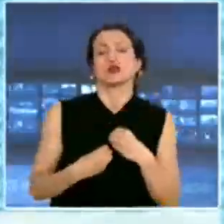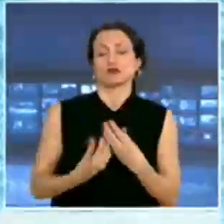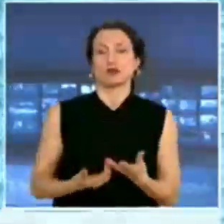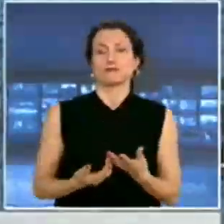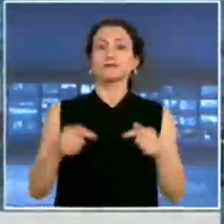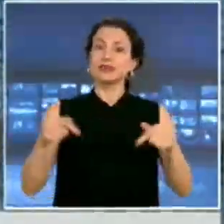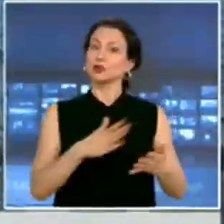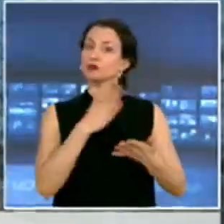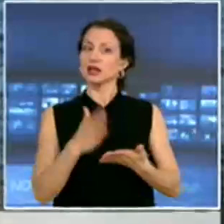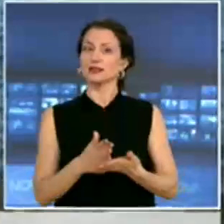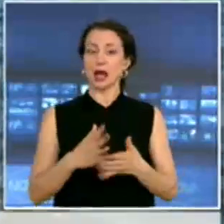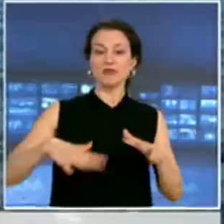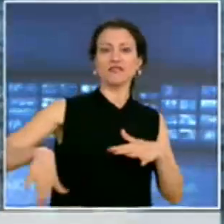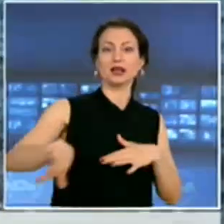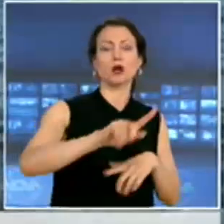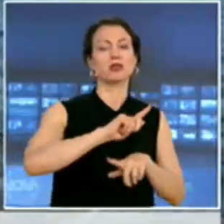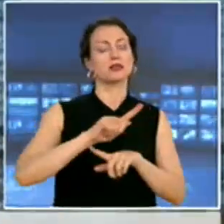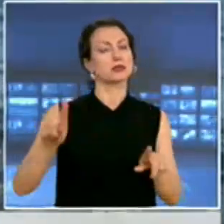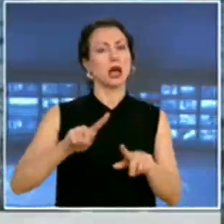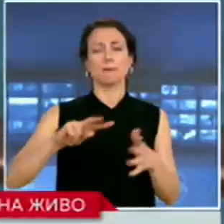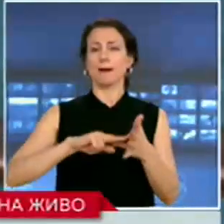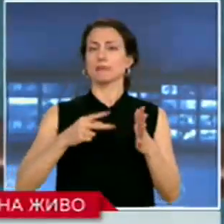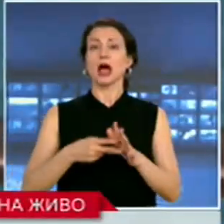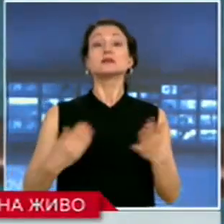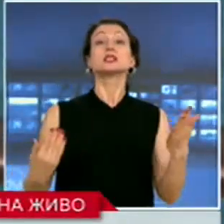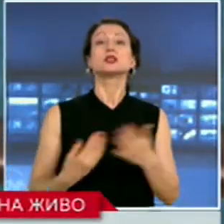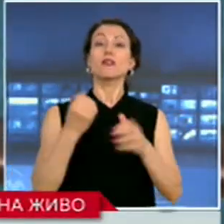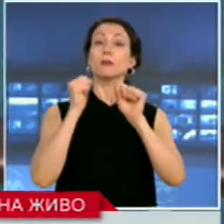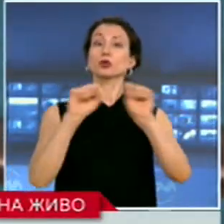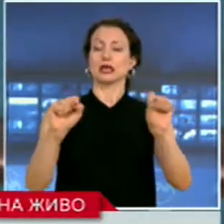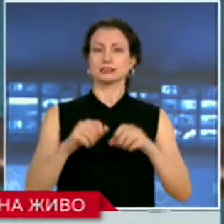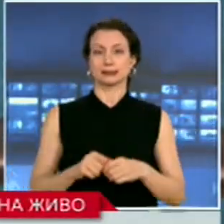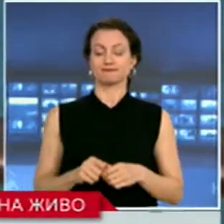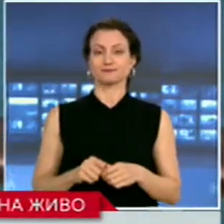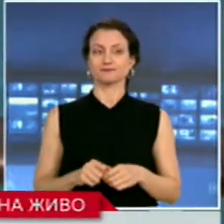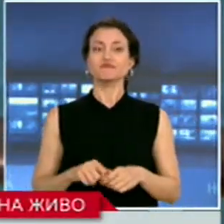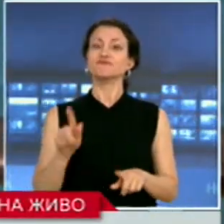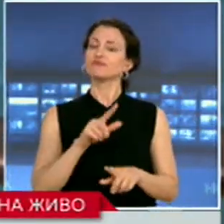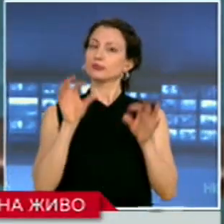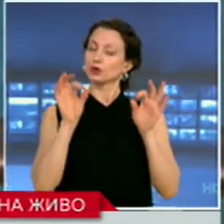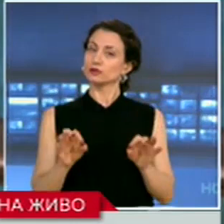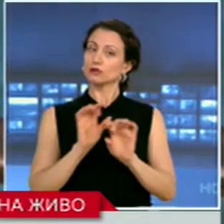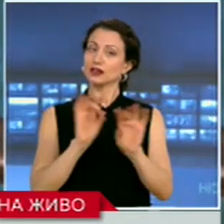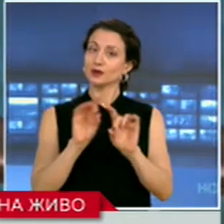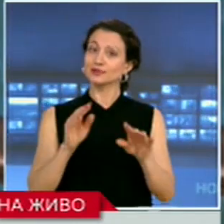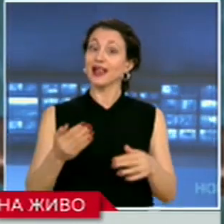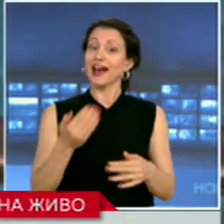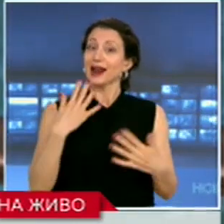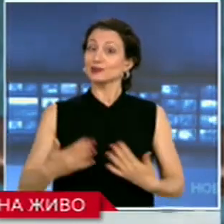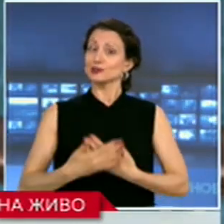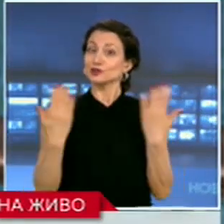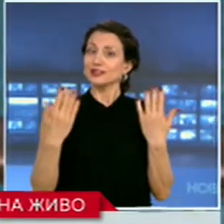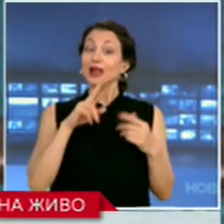етап в района не се предвиждат нови протести. По неофициална информация, рано сутринта полицията е проверявала личните